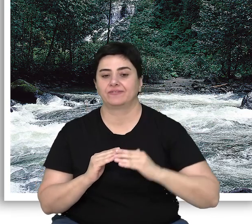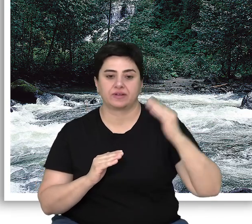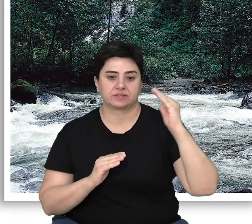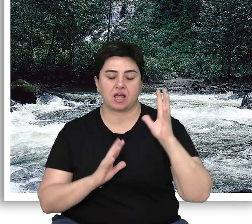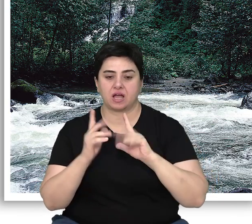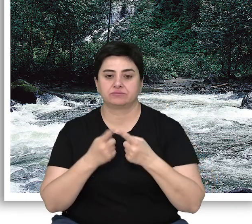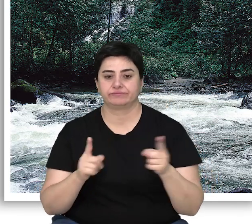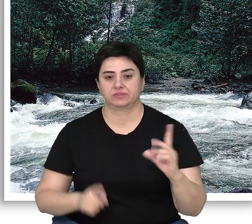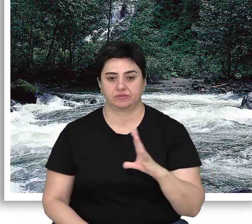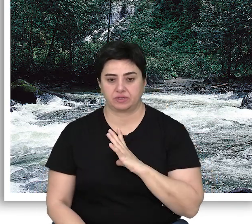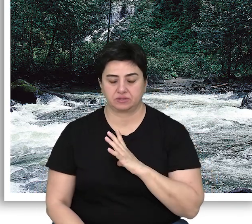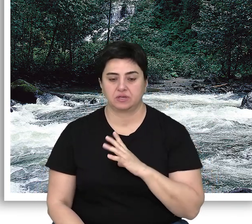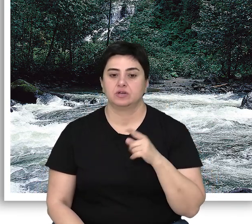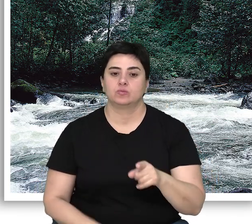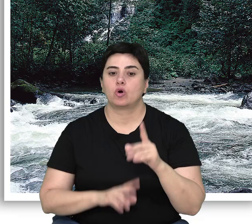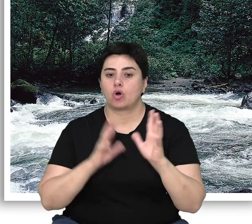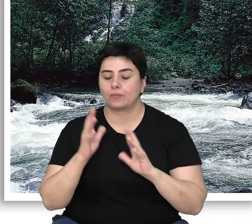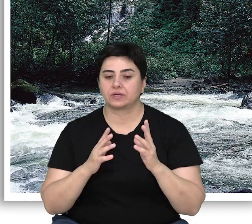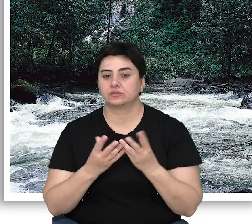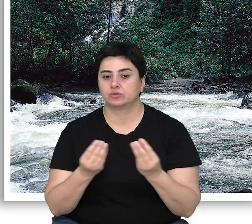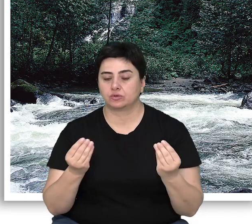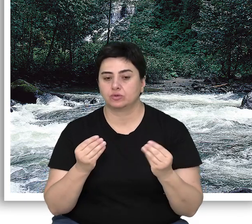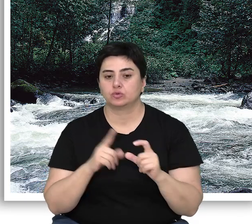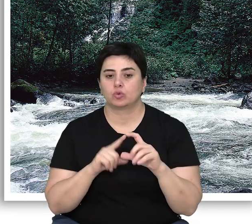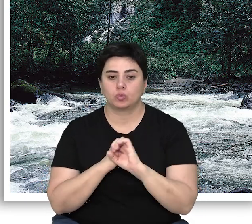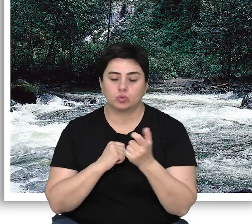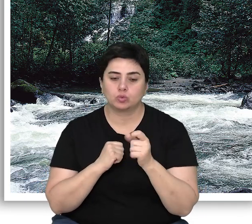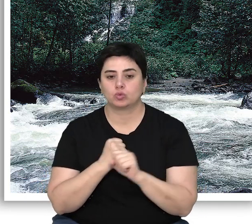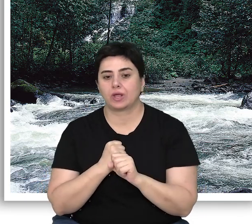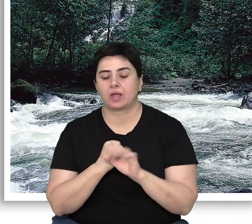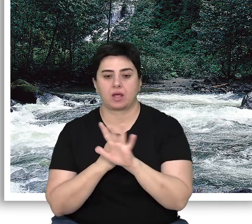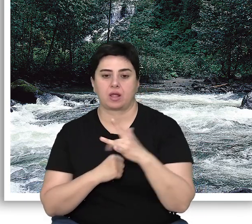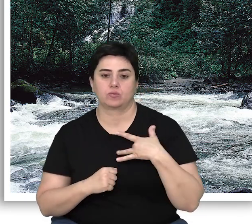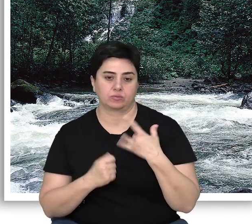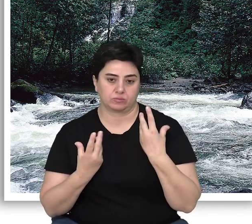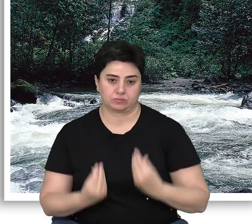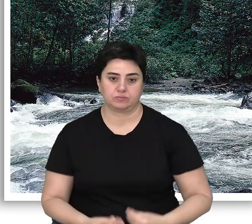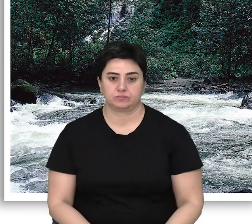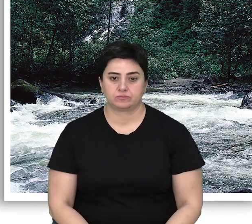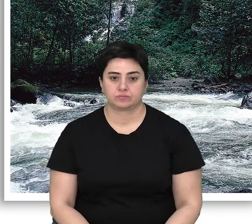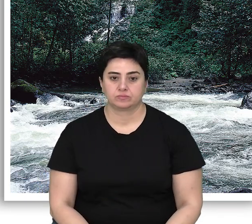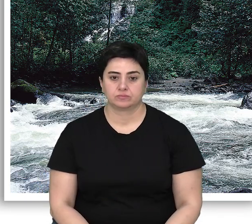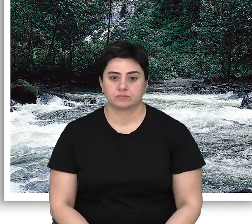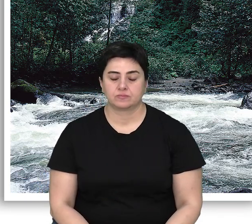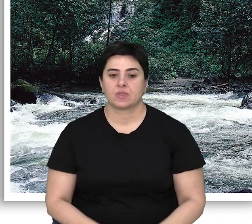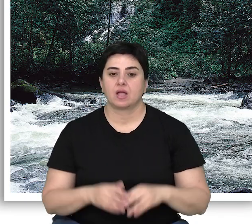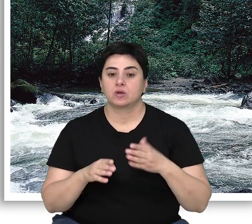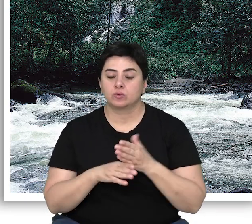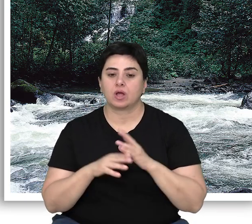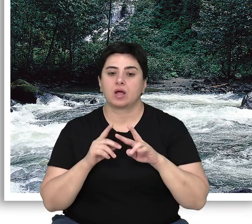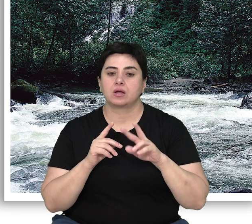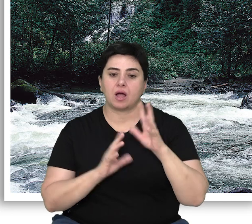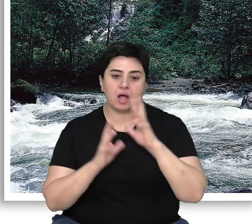ağaç türü bulunmaktadır. Bu ormanlar yoğun olarak Doğu ve Güneydoğu Anadolu bölgelerinde bulunurlar. Asli